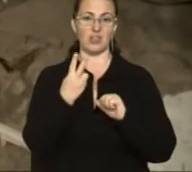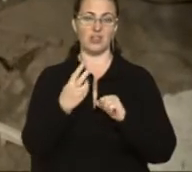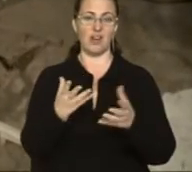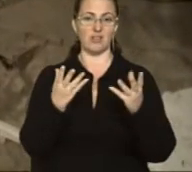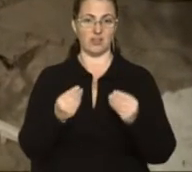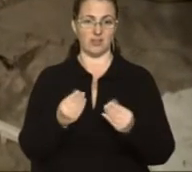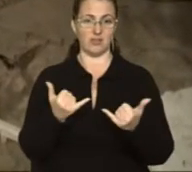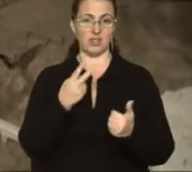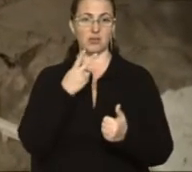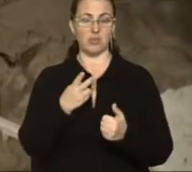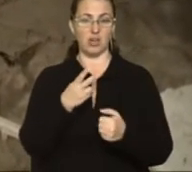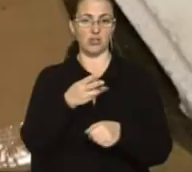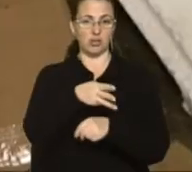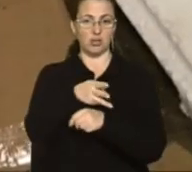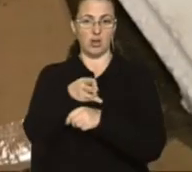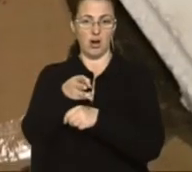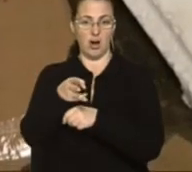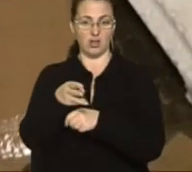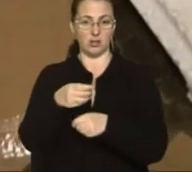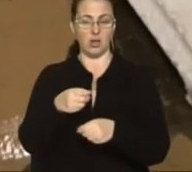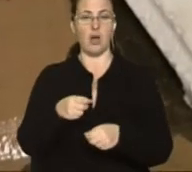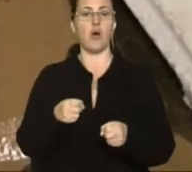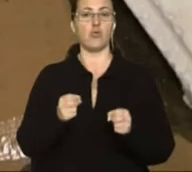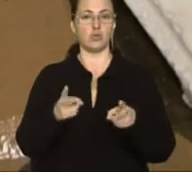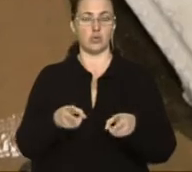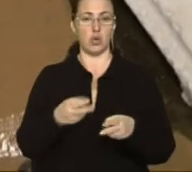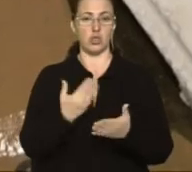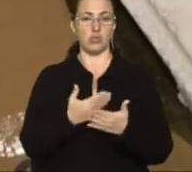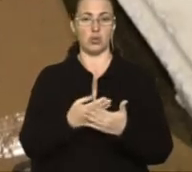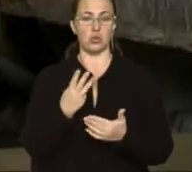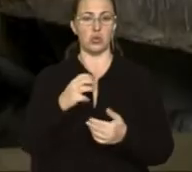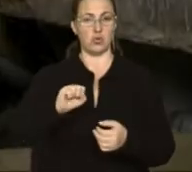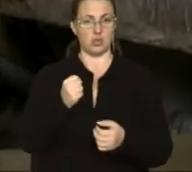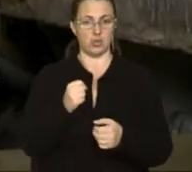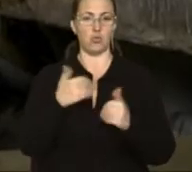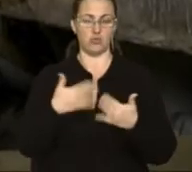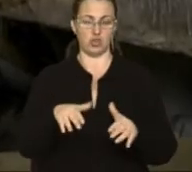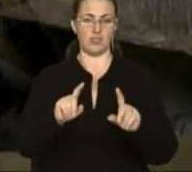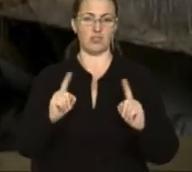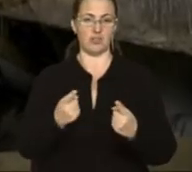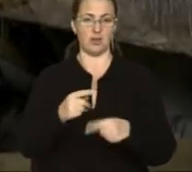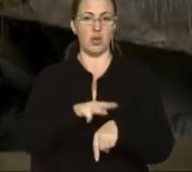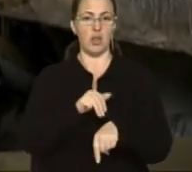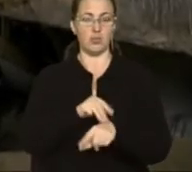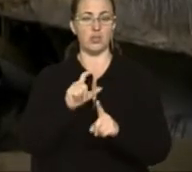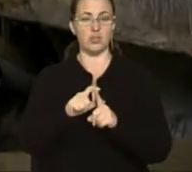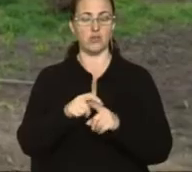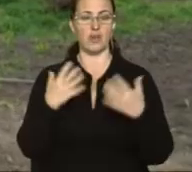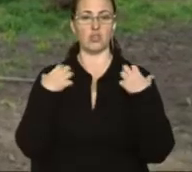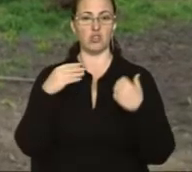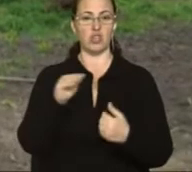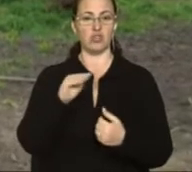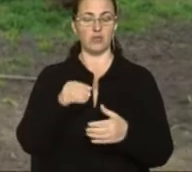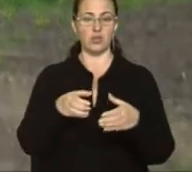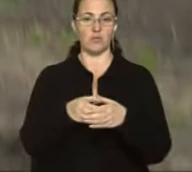кадри із місця події. У злочині підозрюють трьох знайомих вбитого. Їх вже затримала поліція. За словами начальника Жовківського